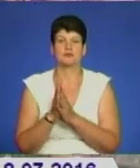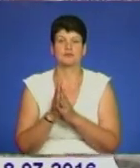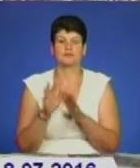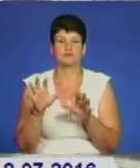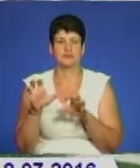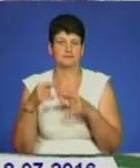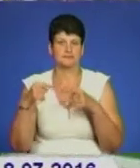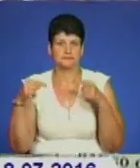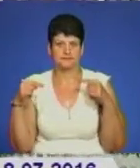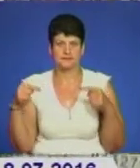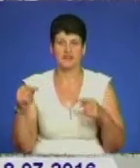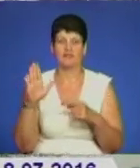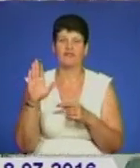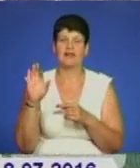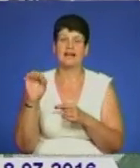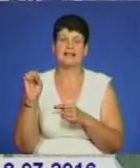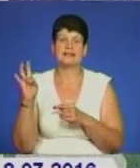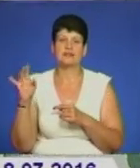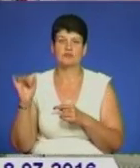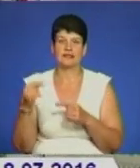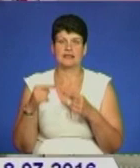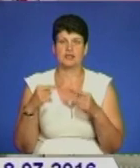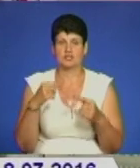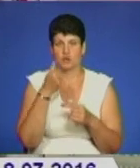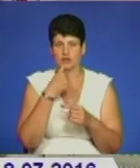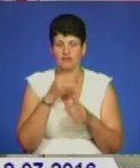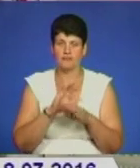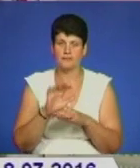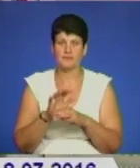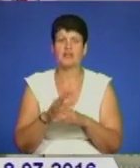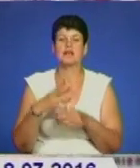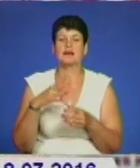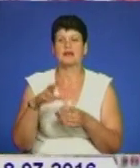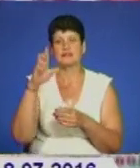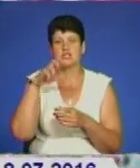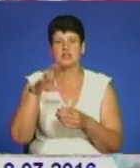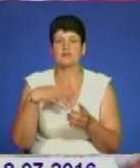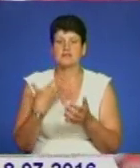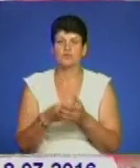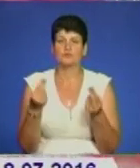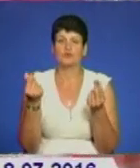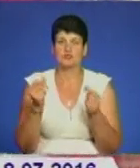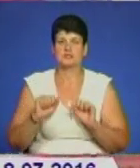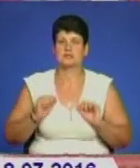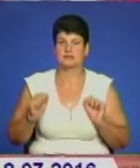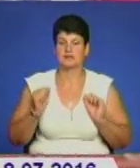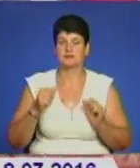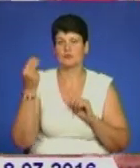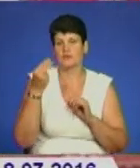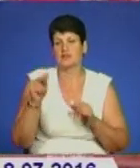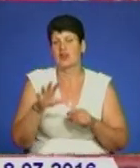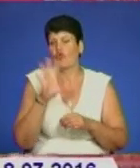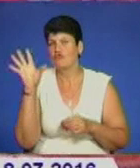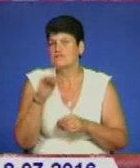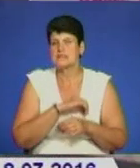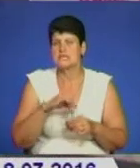Венесуела, інших років випуску банкноти. Зазвичай країни на своїх грошових одиницях намагаються зобразити все найкраще і